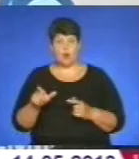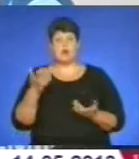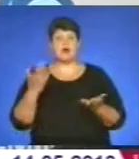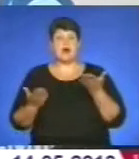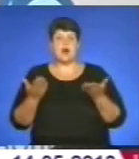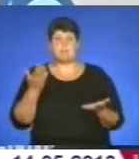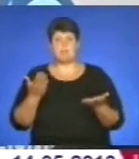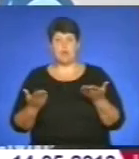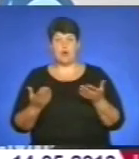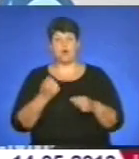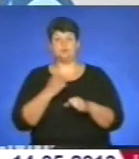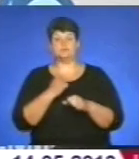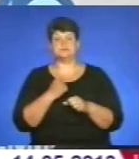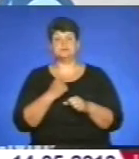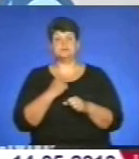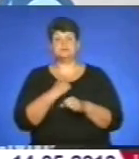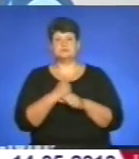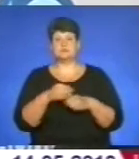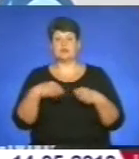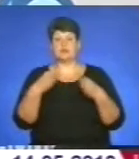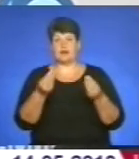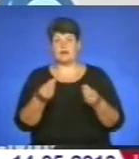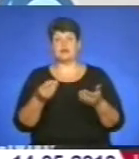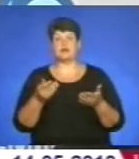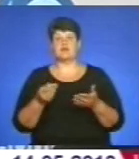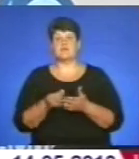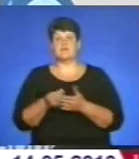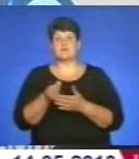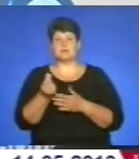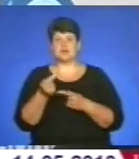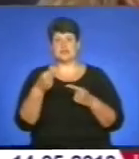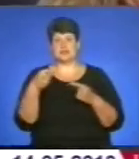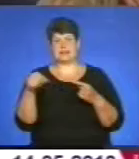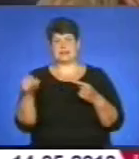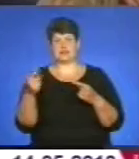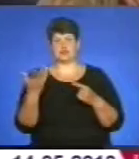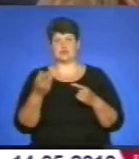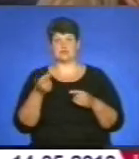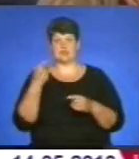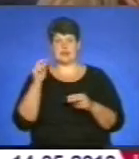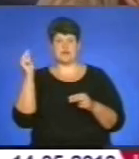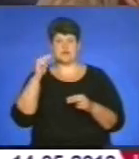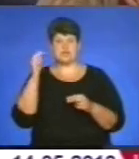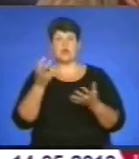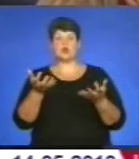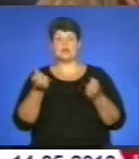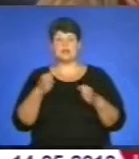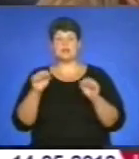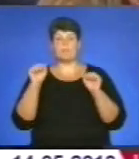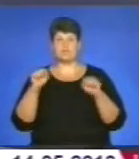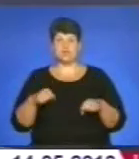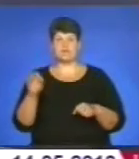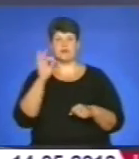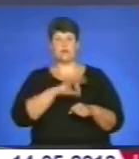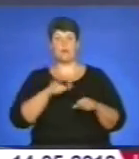роботодавець доплачує різницю в такому навчанні. Отримати можливість скористатися ваучером